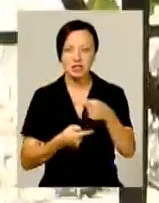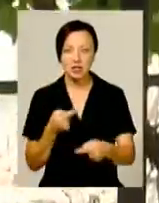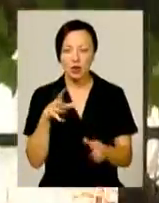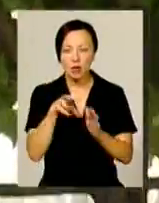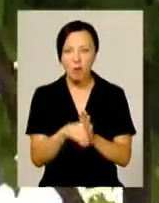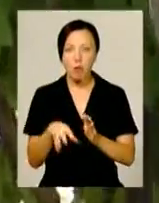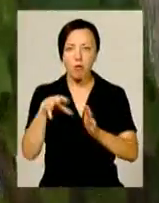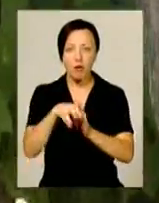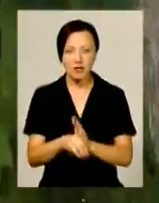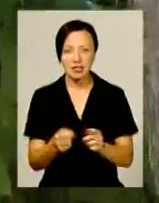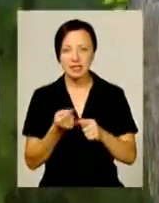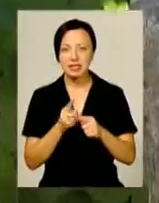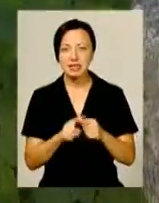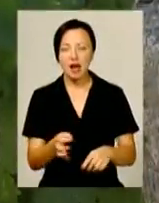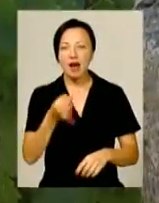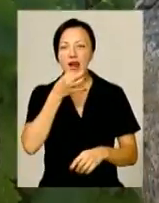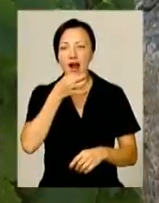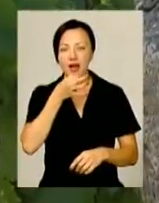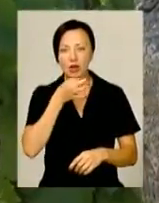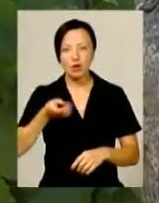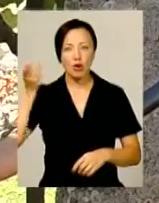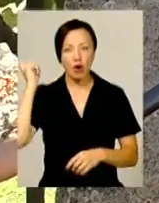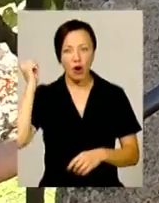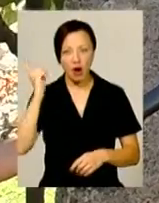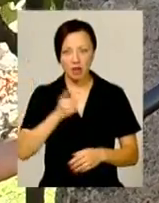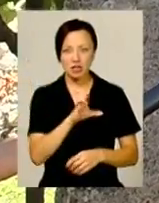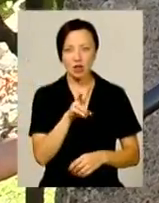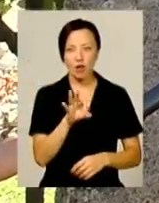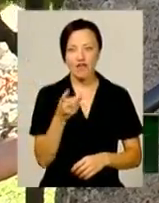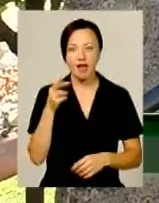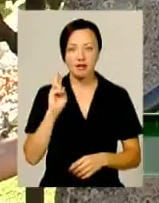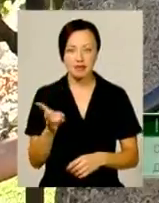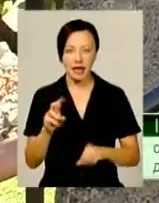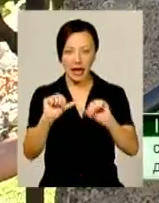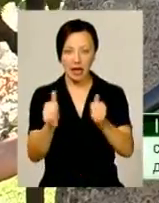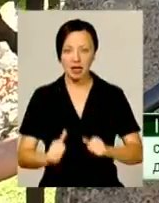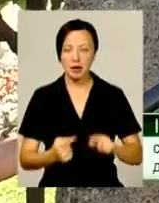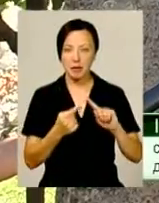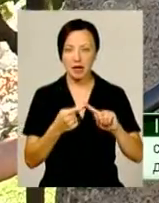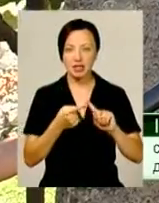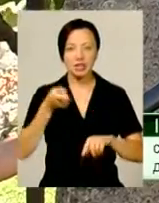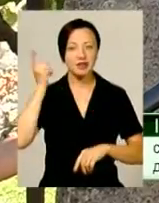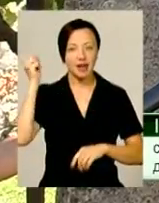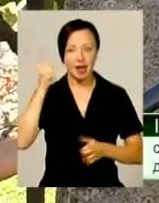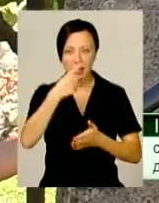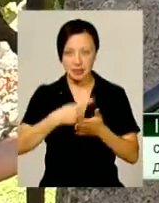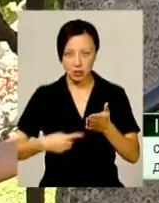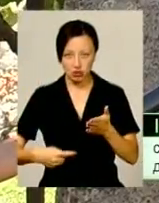на сьогоднішній день це є найбільша колекція раніслов'янських ідолів на території України. Він пройшов два етапи в своєму розвитку. Перший – це язичницький.